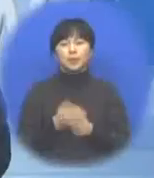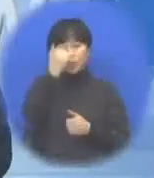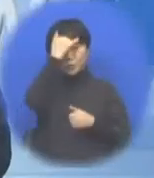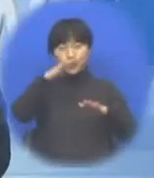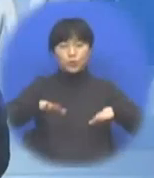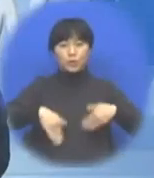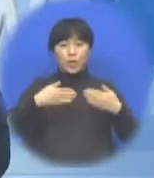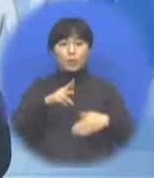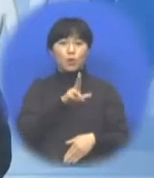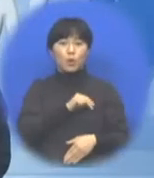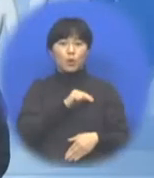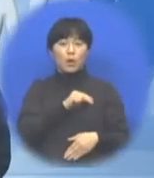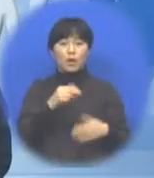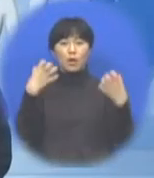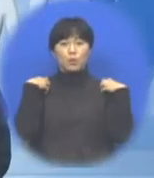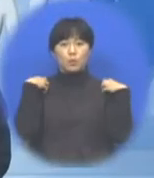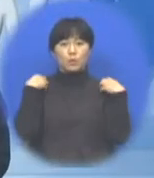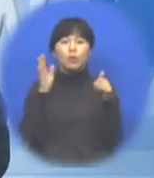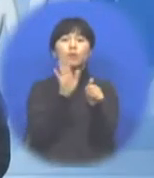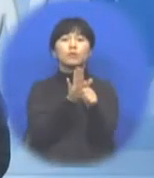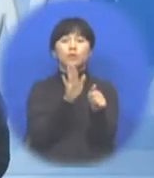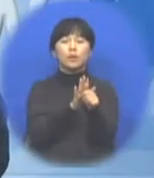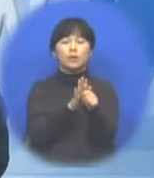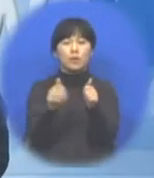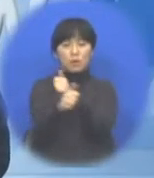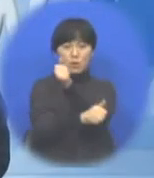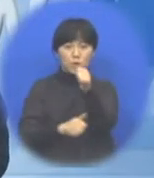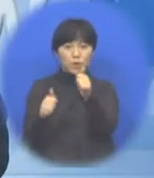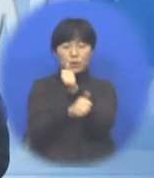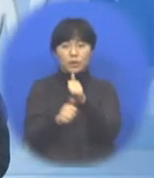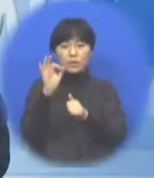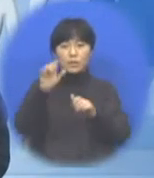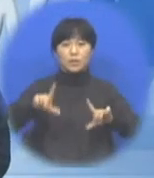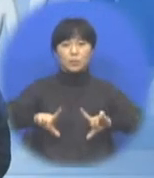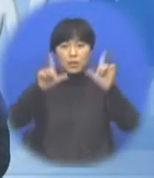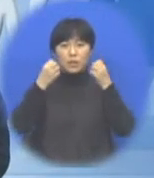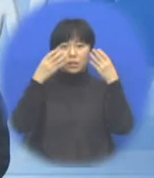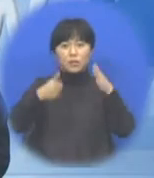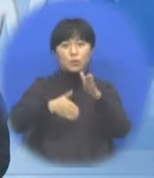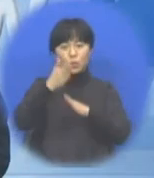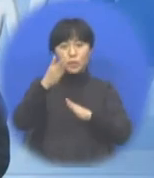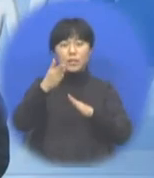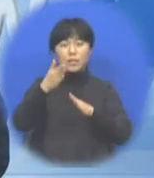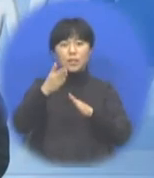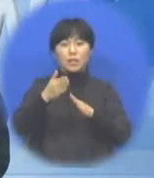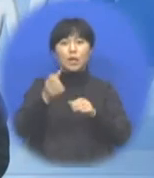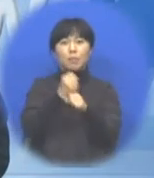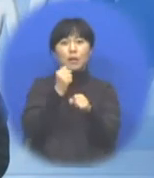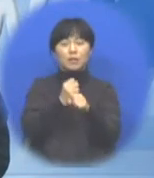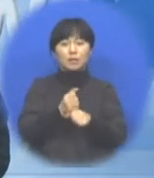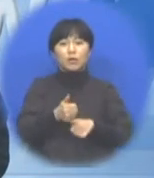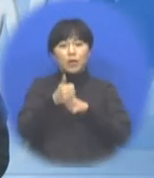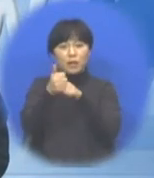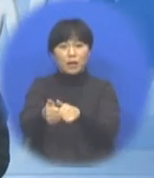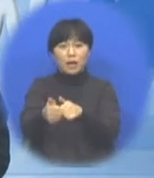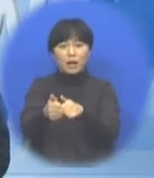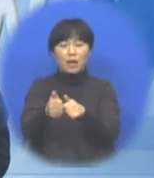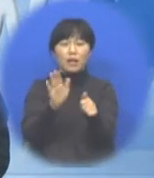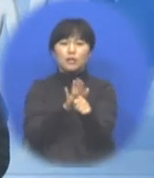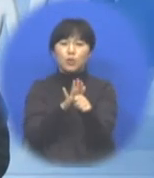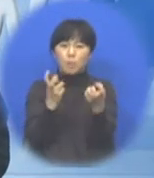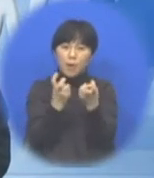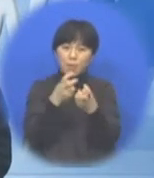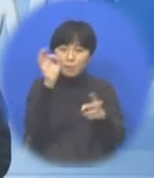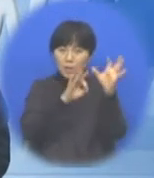충남도의회 도청이전 추진지원특별위원회 소속 의원들은 10일 신도시 조성에 따른 특위 차원의 지원 방안을